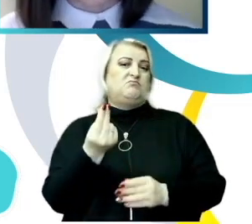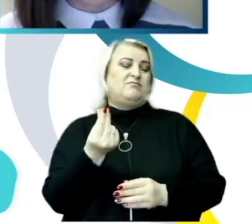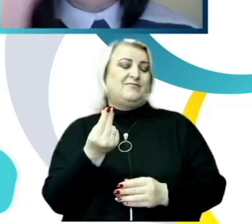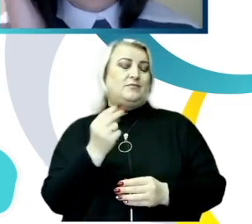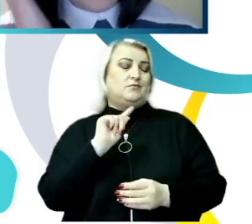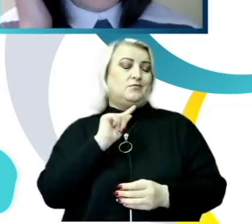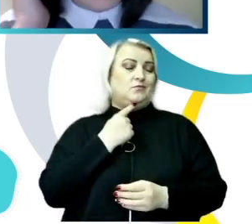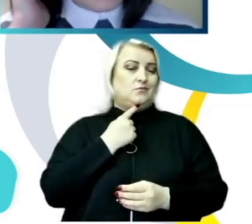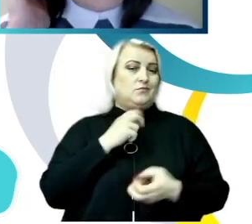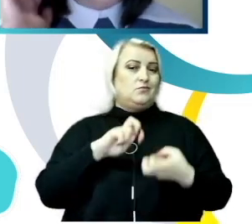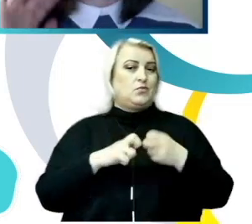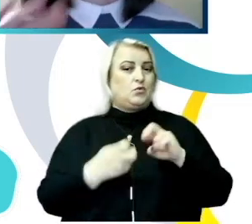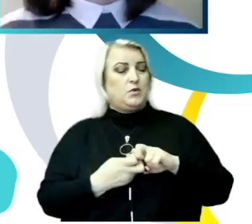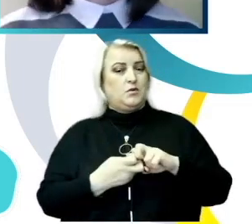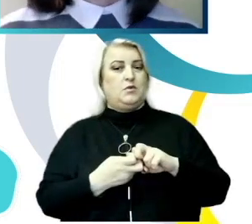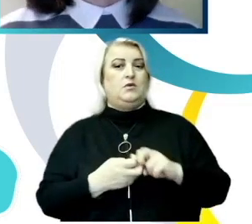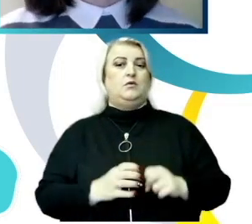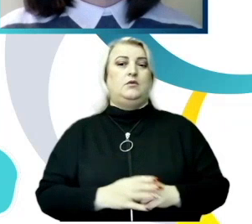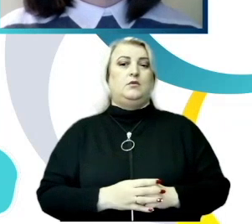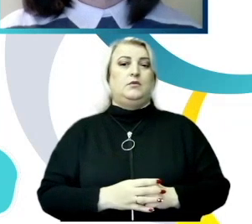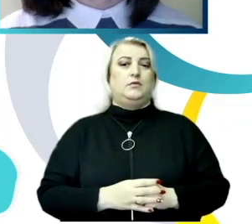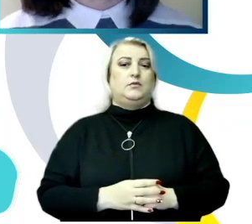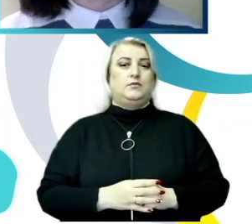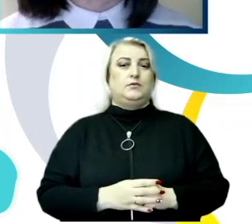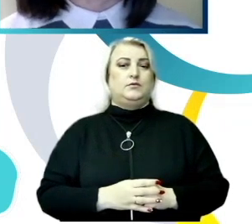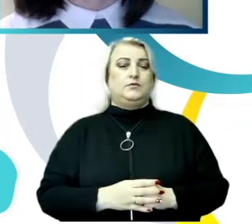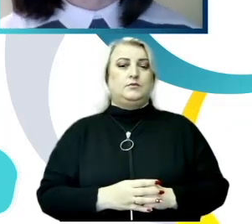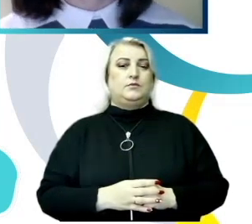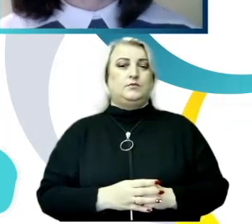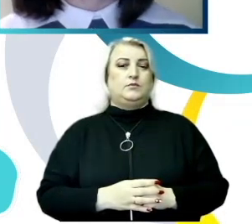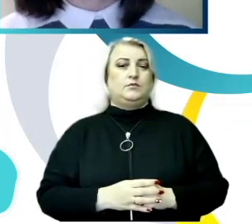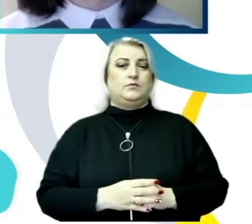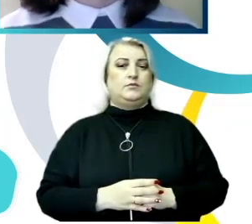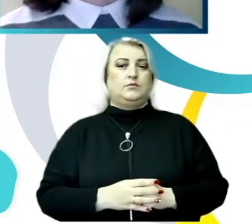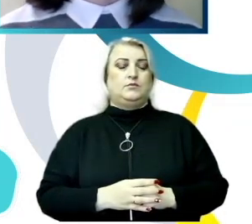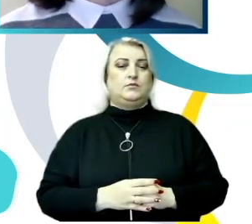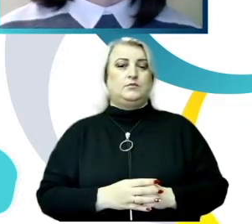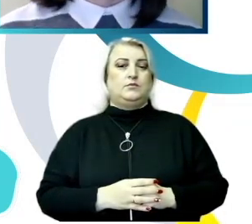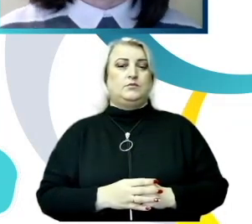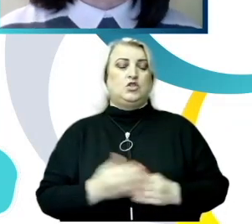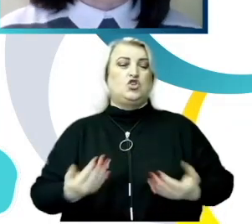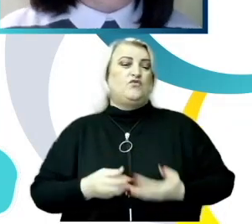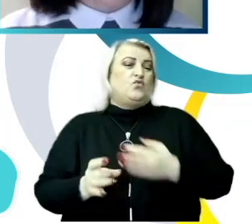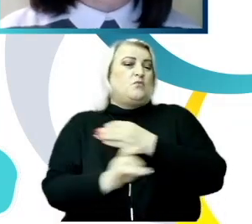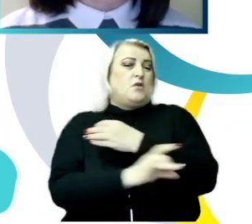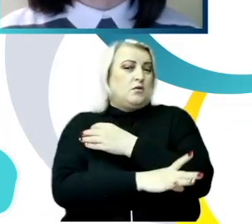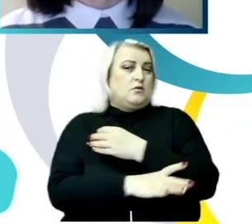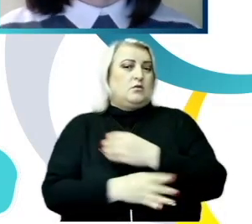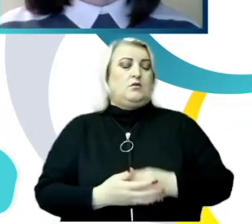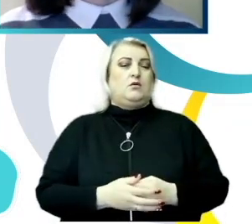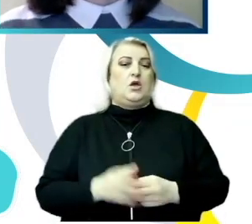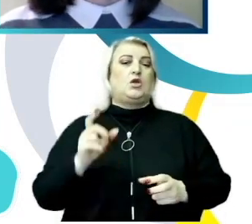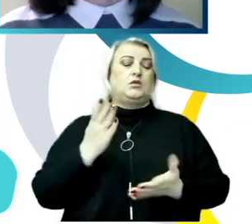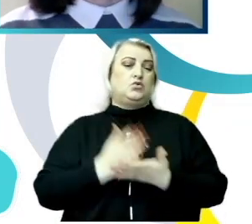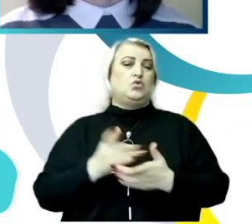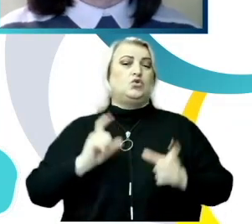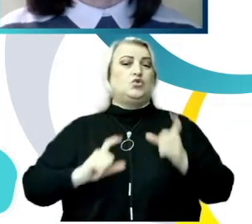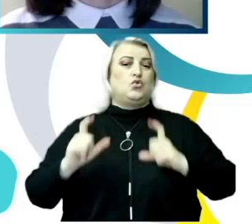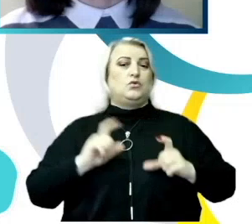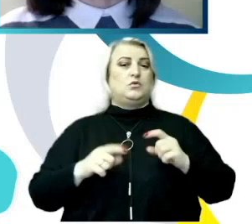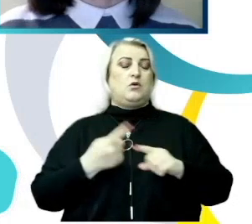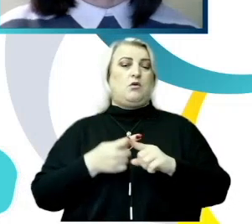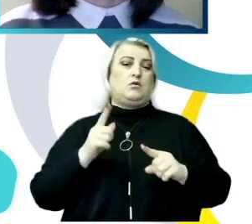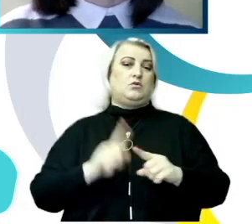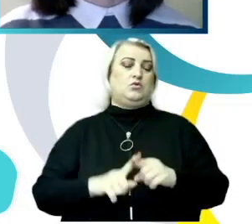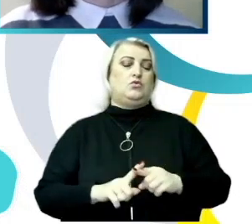complicată, un nivel socioeconomic mai redus, sunt studenți care, într-o pondere mai